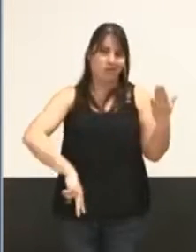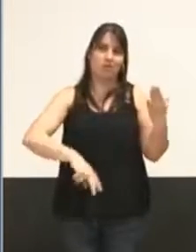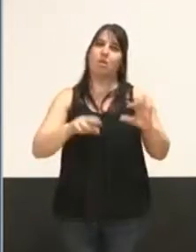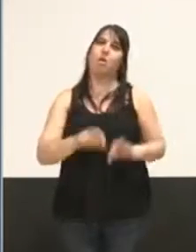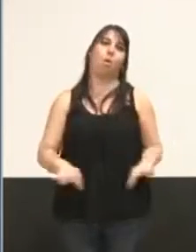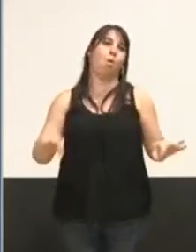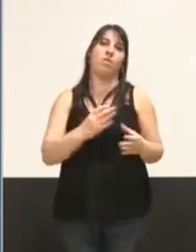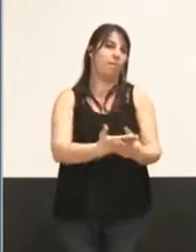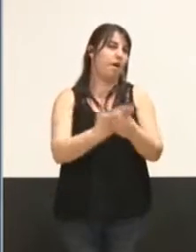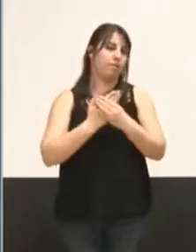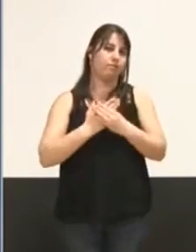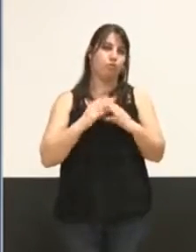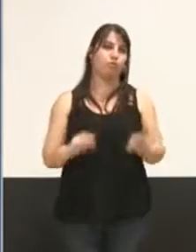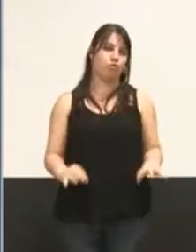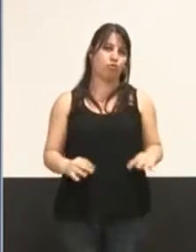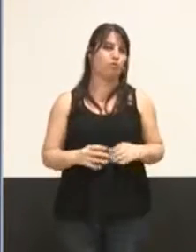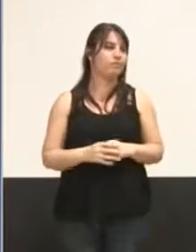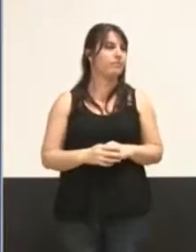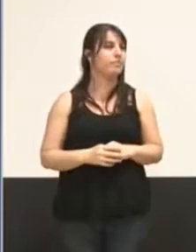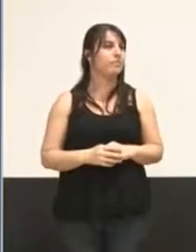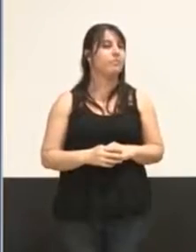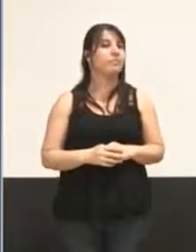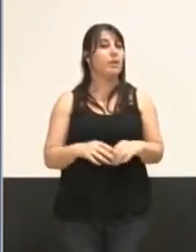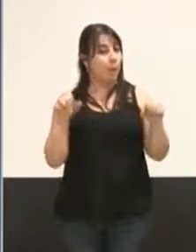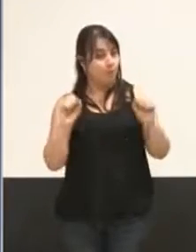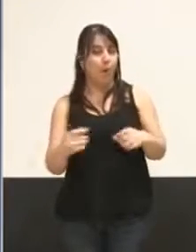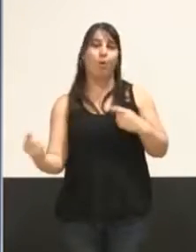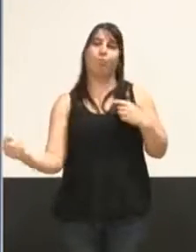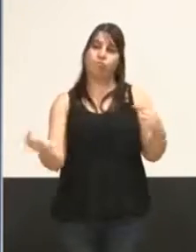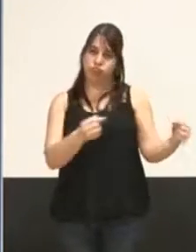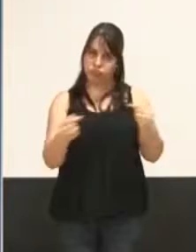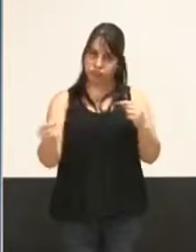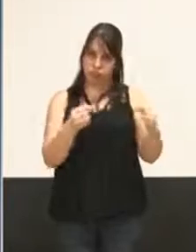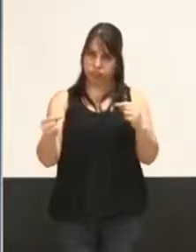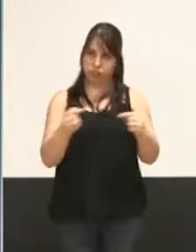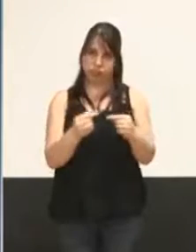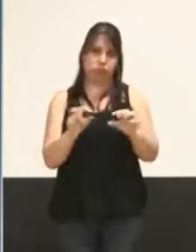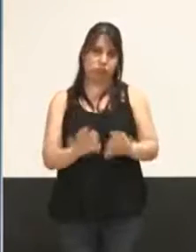aurait été fourni, nous permettant d'engager la discussion sur ce point.